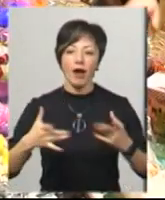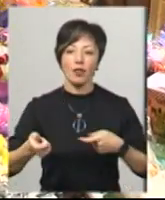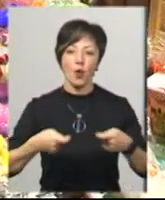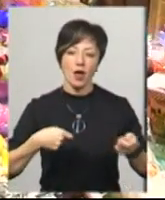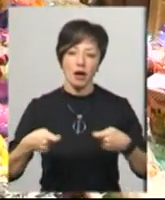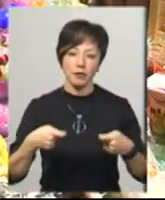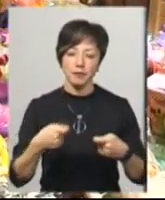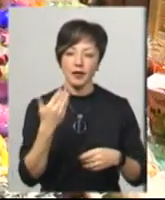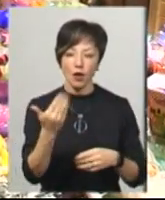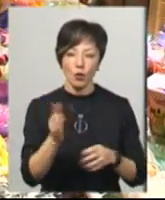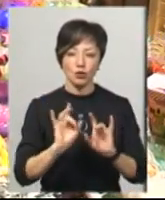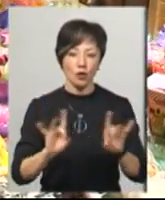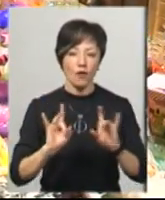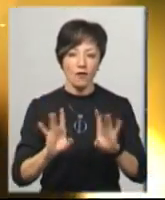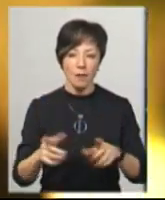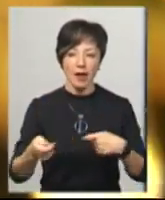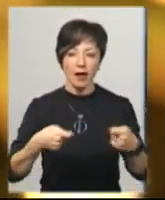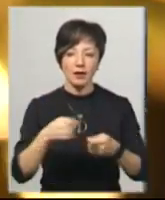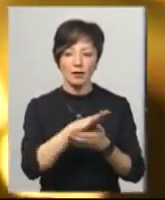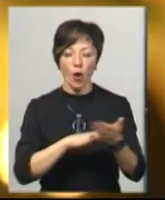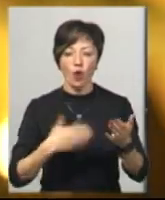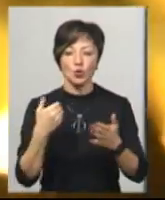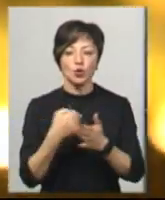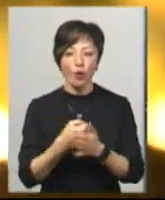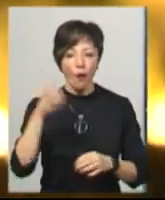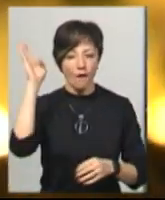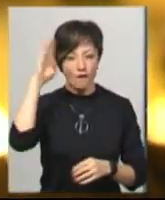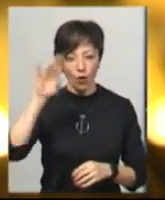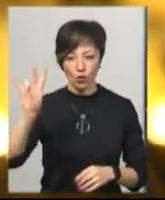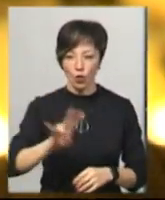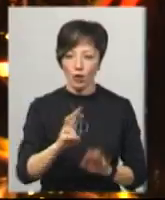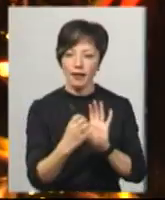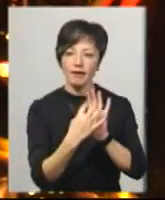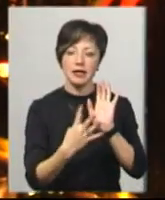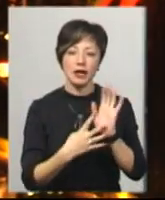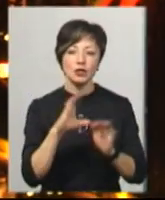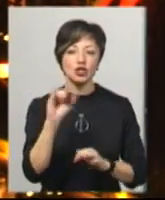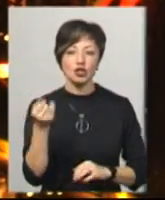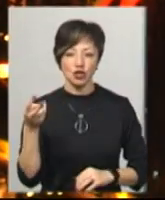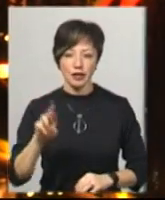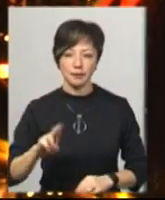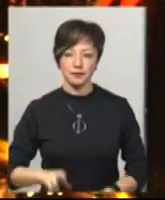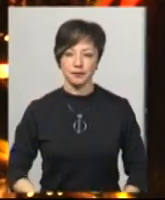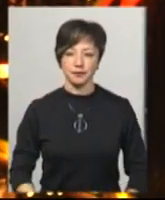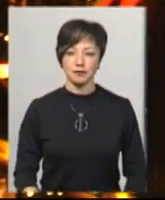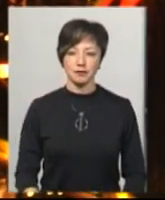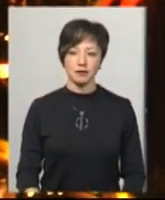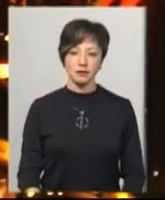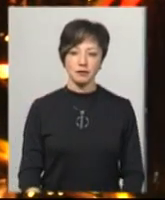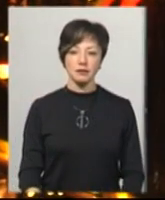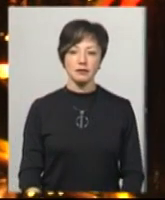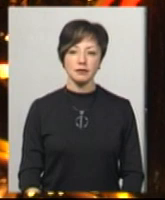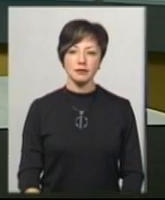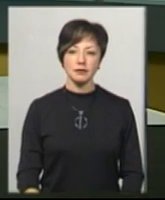За словами Артема Ромасюкова, ярмарок триватиме до водохрещу 19 січня. Тетяна Ворожцова, Дем'ян Цегольник. Новини на Суспільному. Хмельницький.